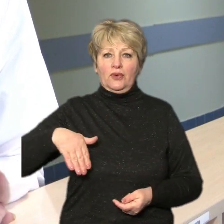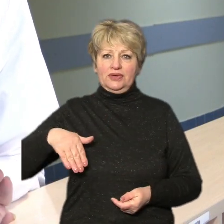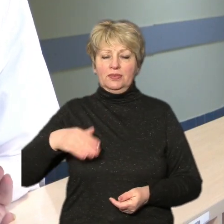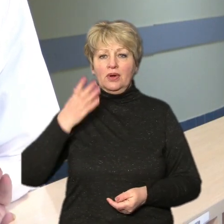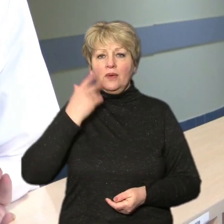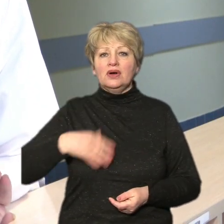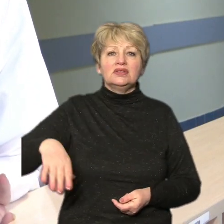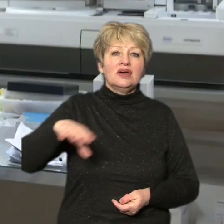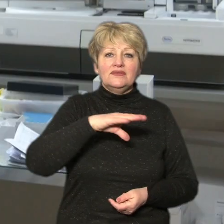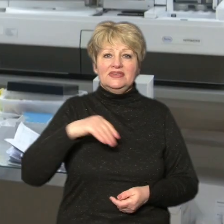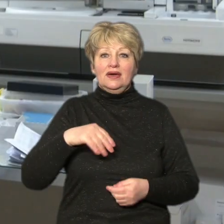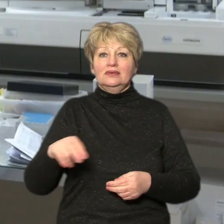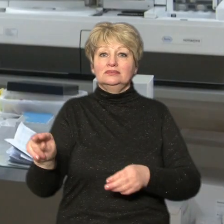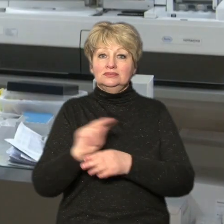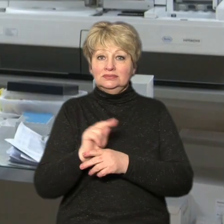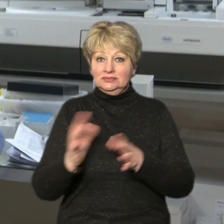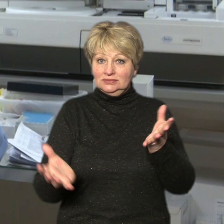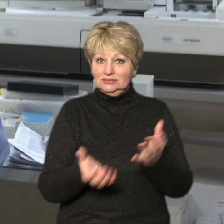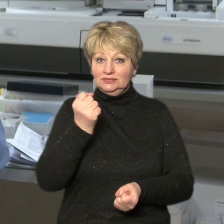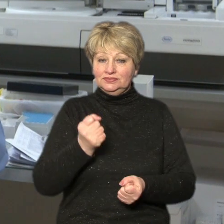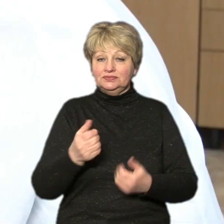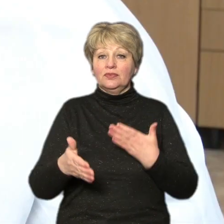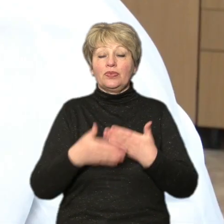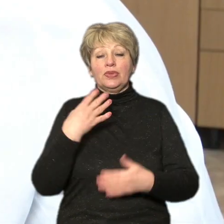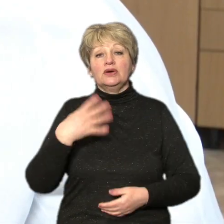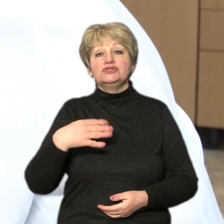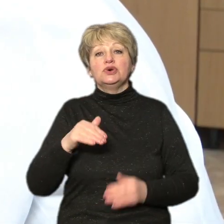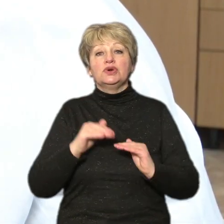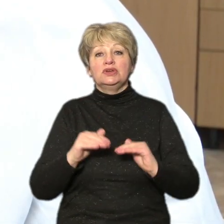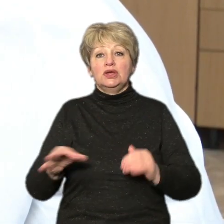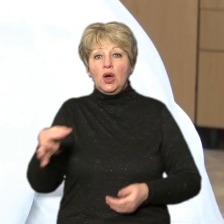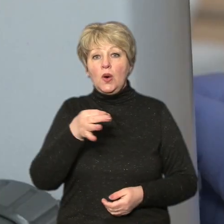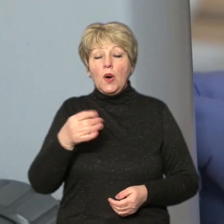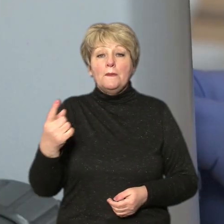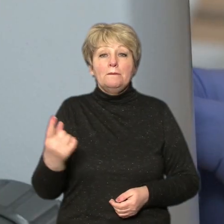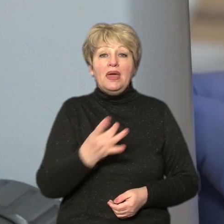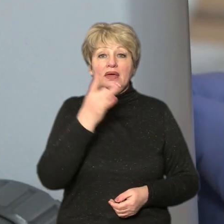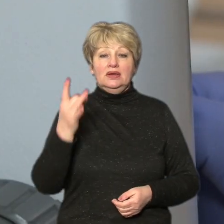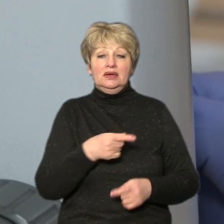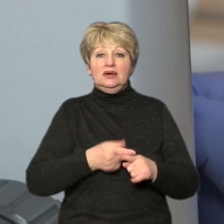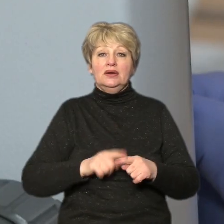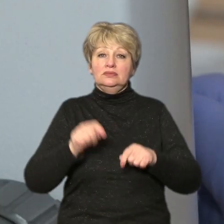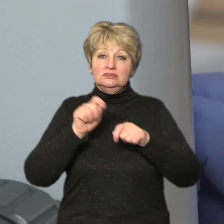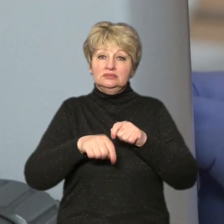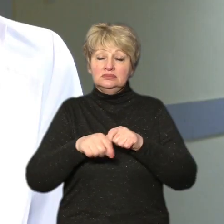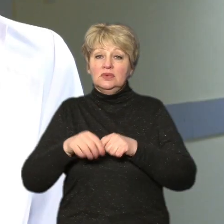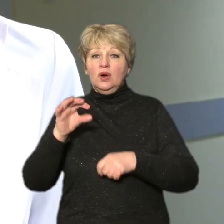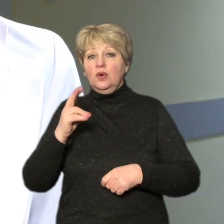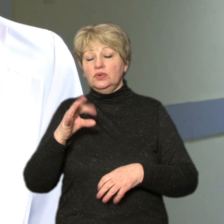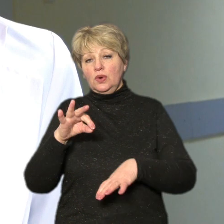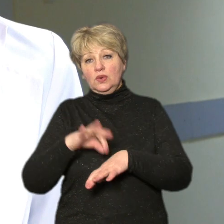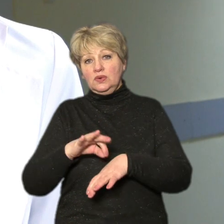як всіх вилікуємо. Близько 40 дітям області щороку вперше діагностують онкологічну хворобу, розповідає